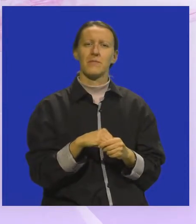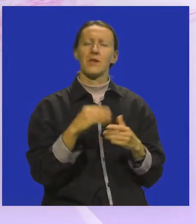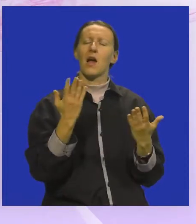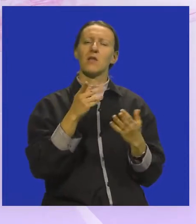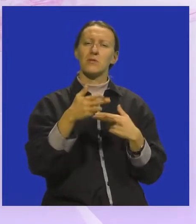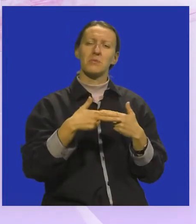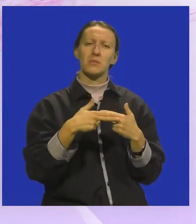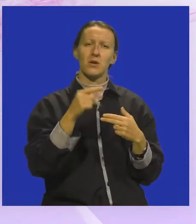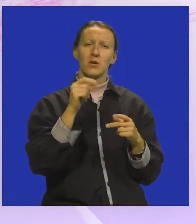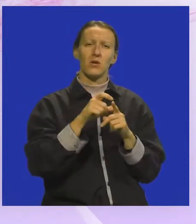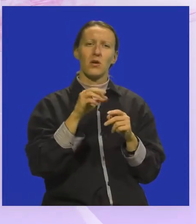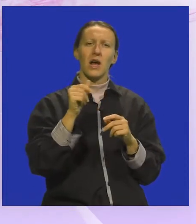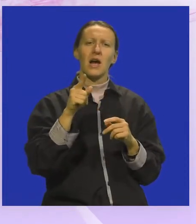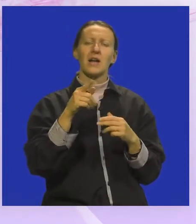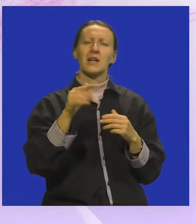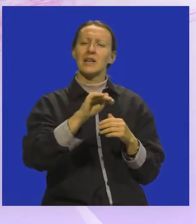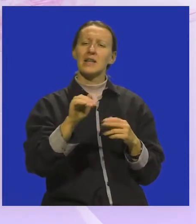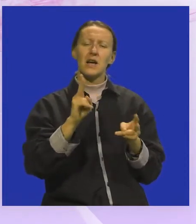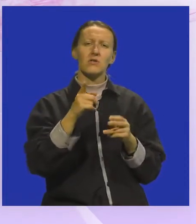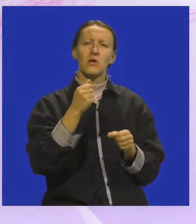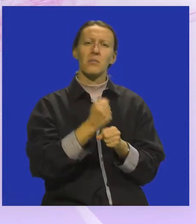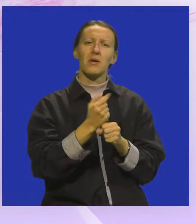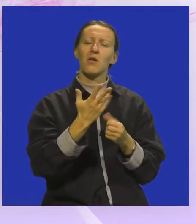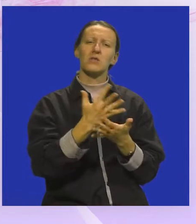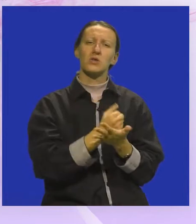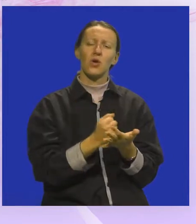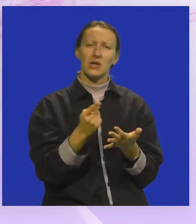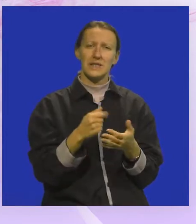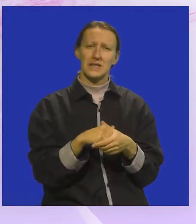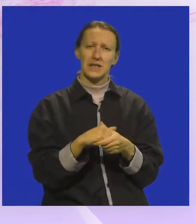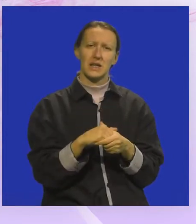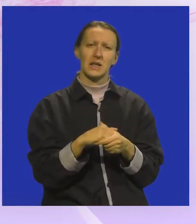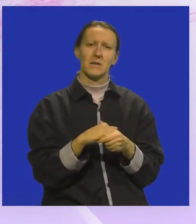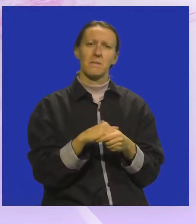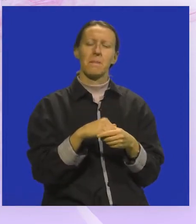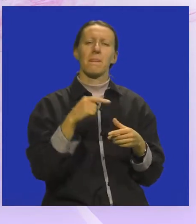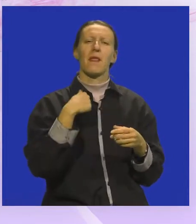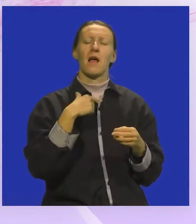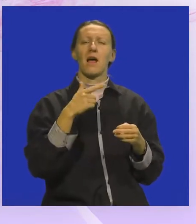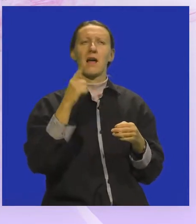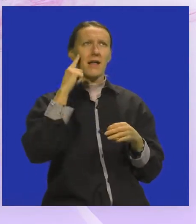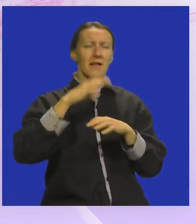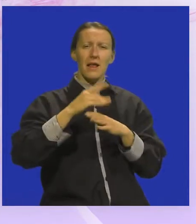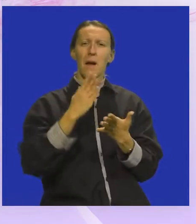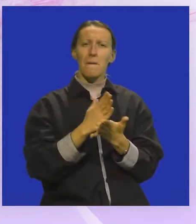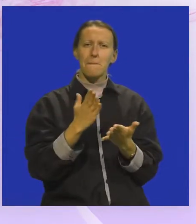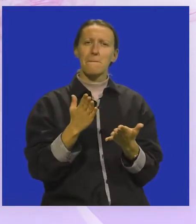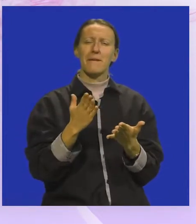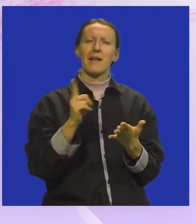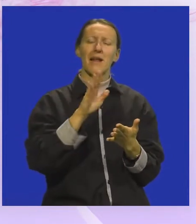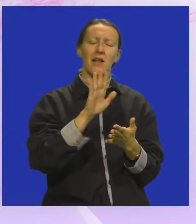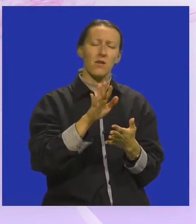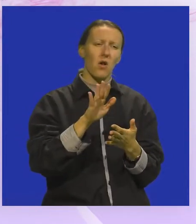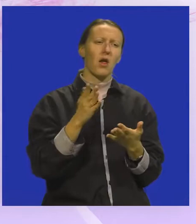približili Džanja Rodarija djeci? Što ste napravili? Kako ste ga iskoristili? Pa ideja u principu je bila ne